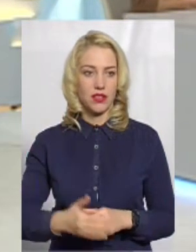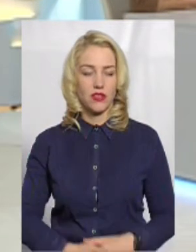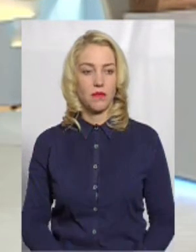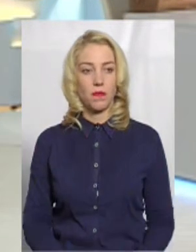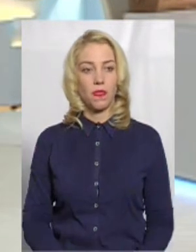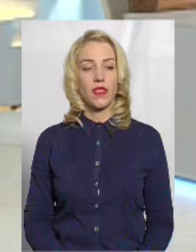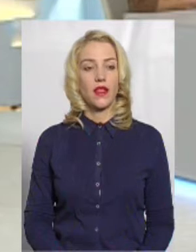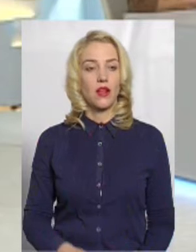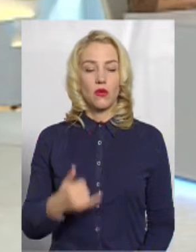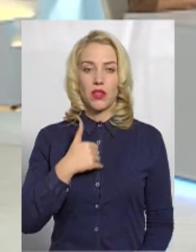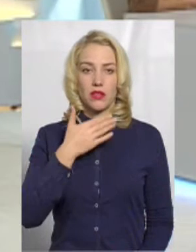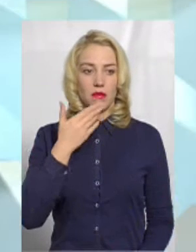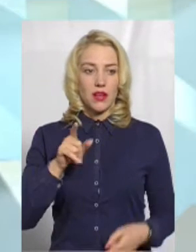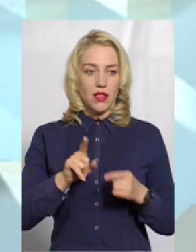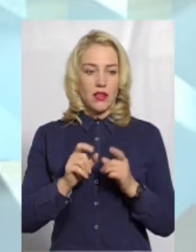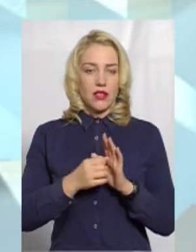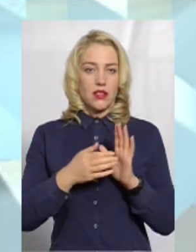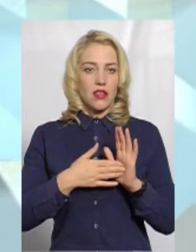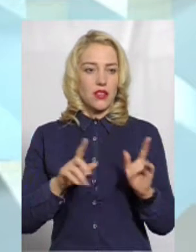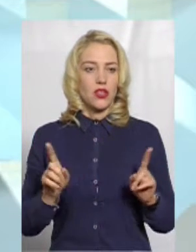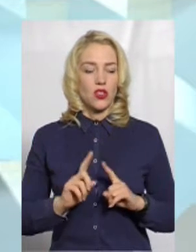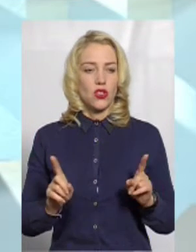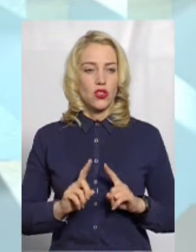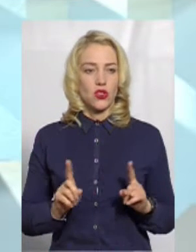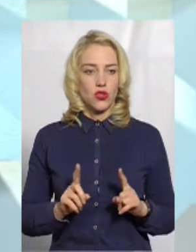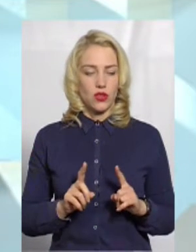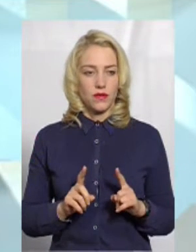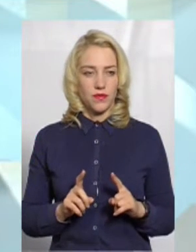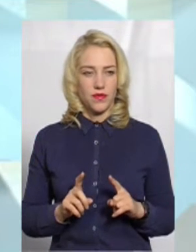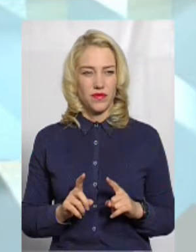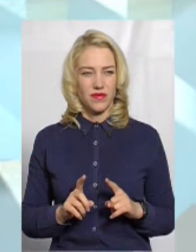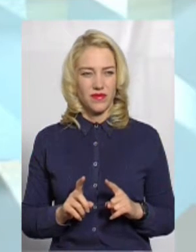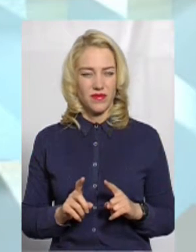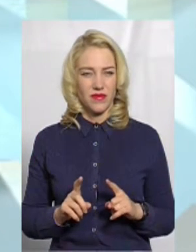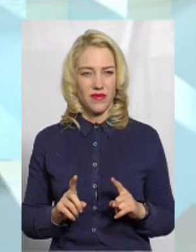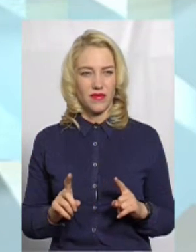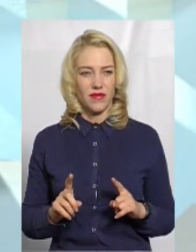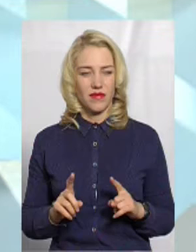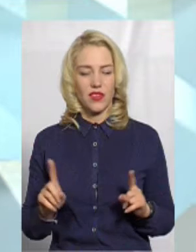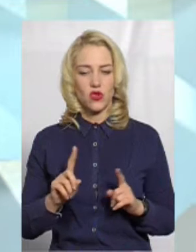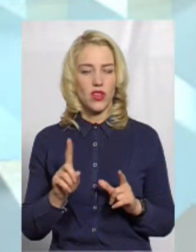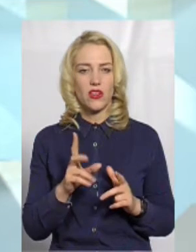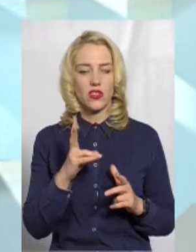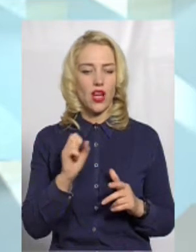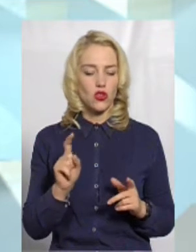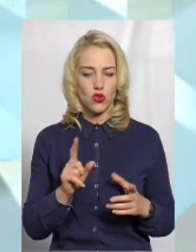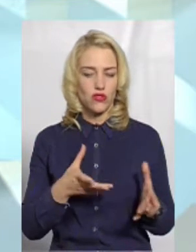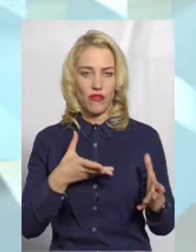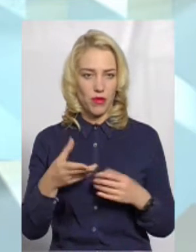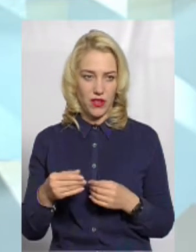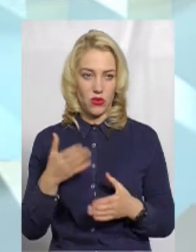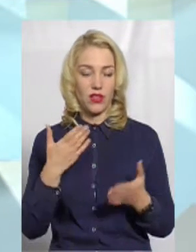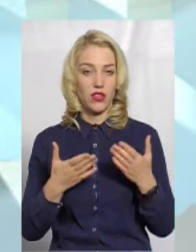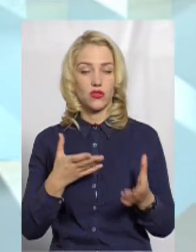У мене немає таких даних, що на щось вплинуло. Якщо, можливо,